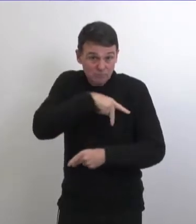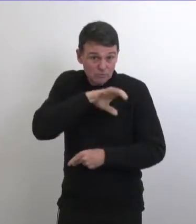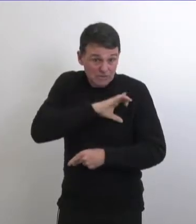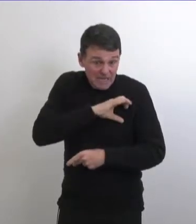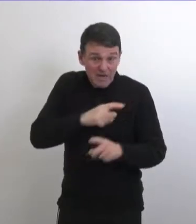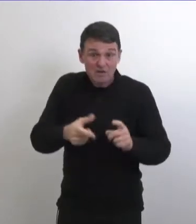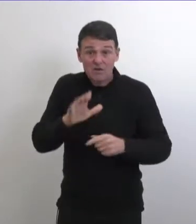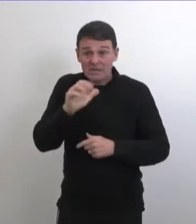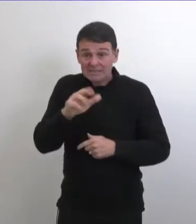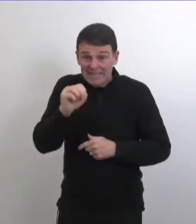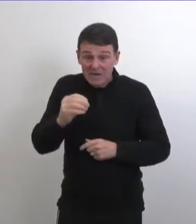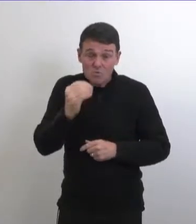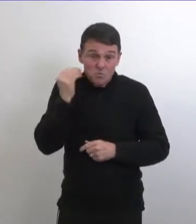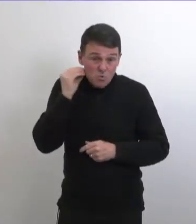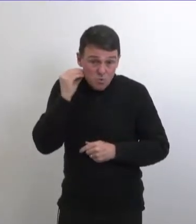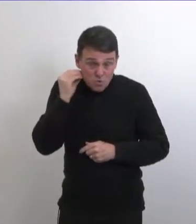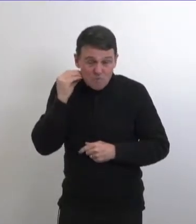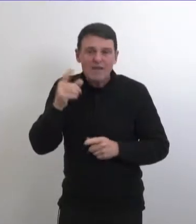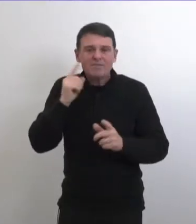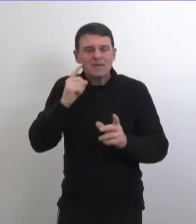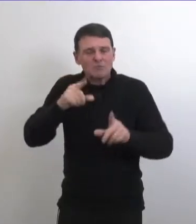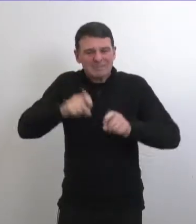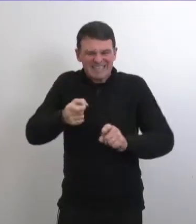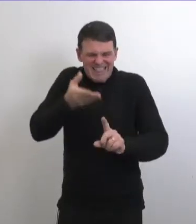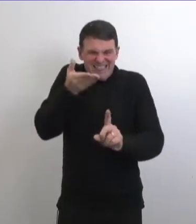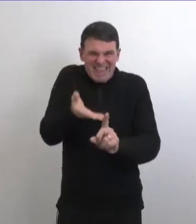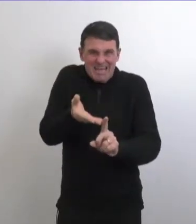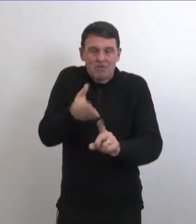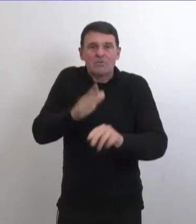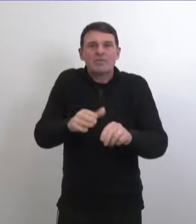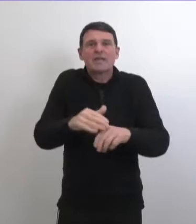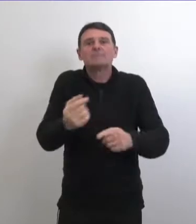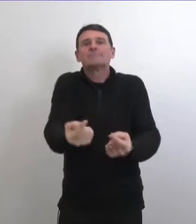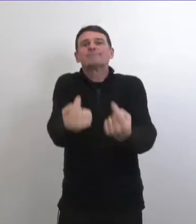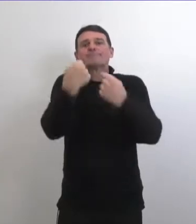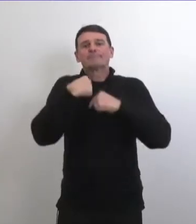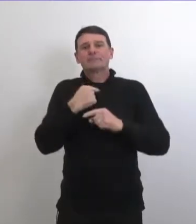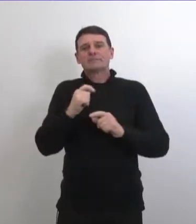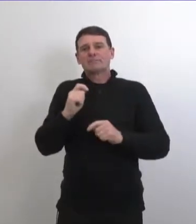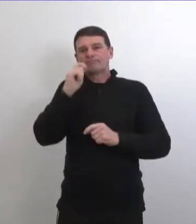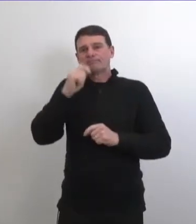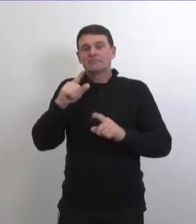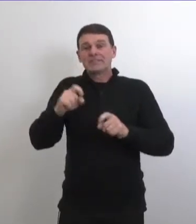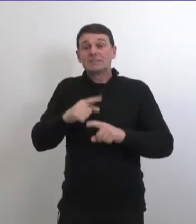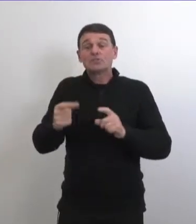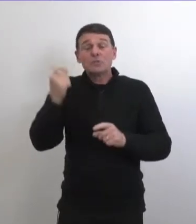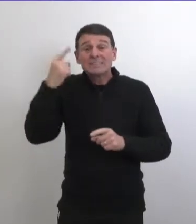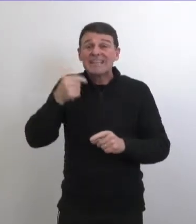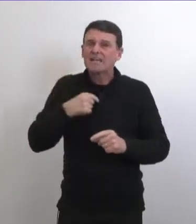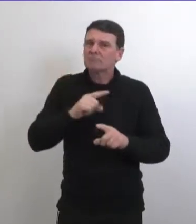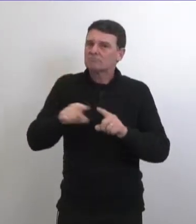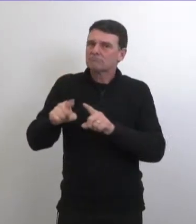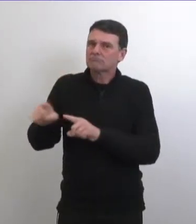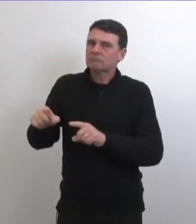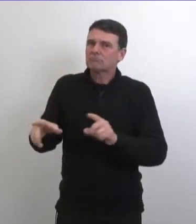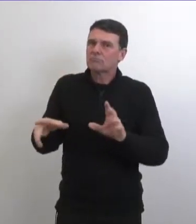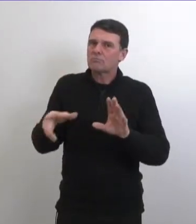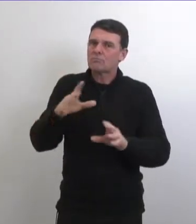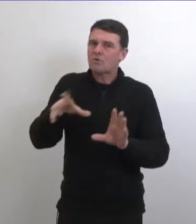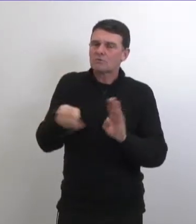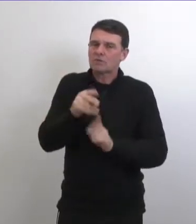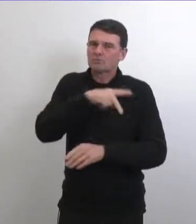donc c'est un appareil qu'on appelle le pain bio on va l'installer dans trois foyers de soins personnels donc lorsque le personnel